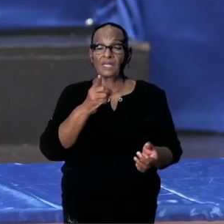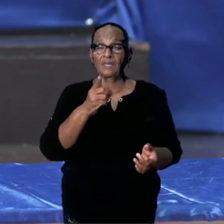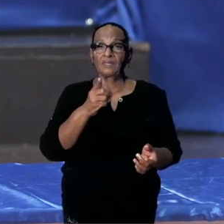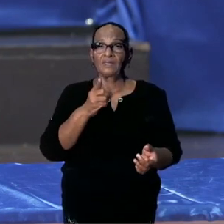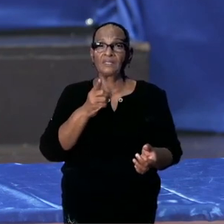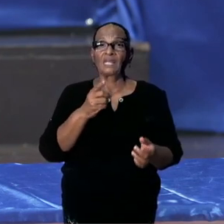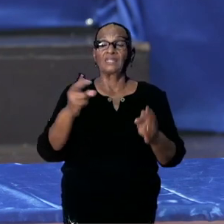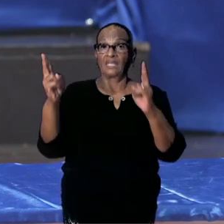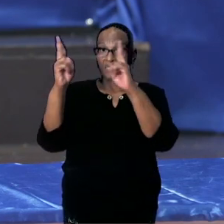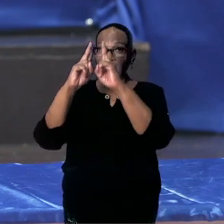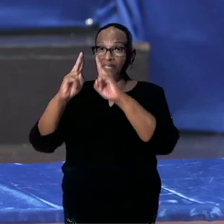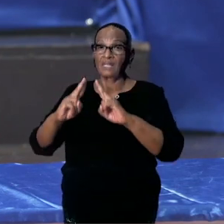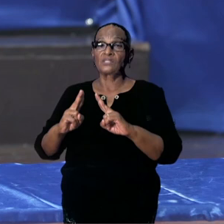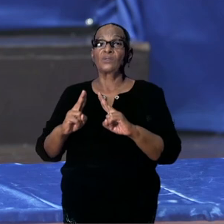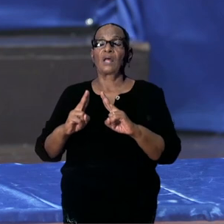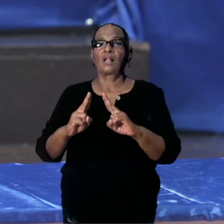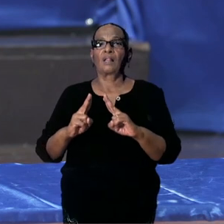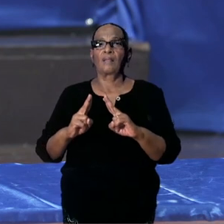wordt,